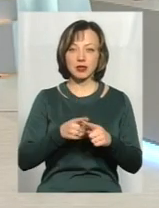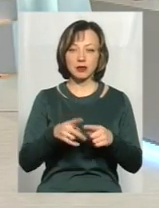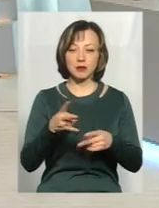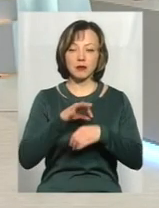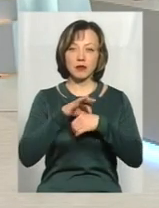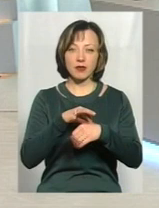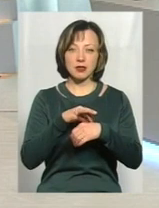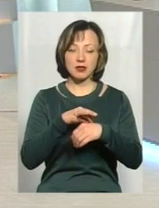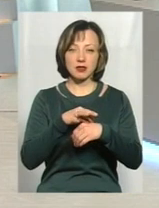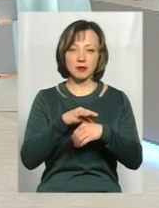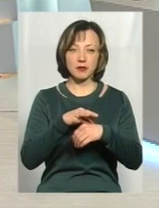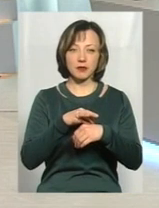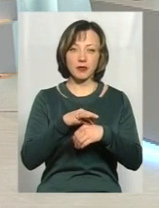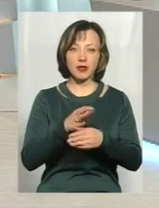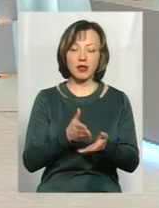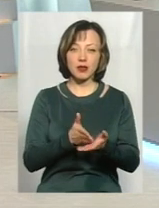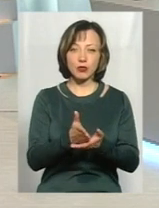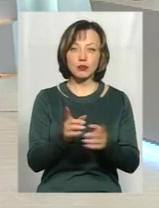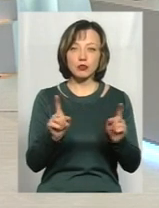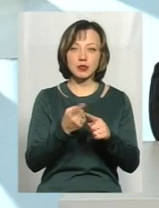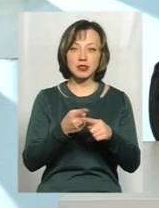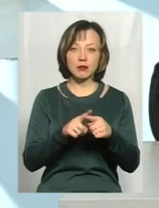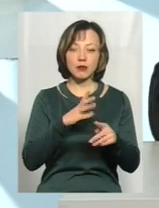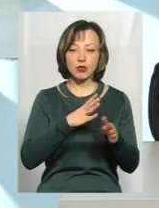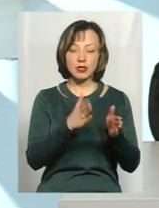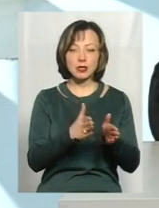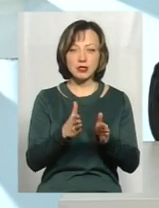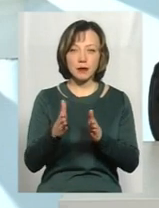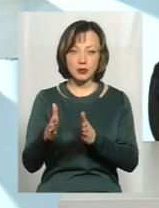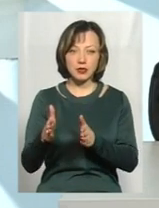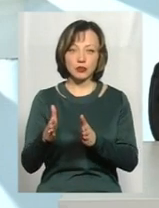довести таким шляхом, щоб це була системність.